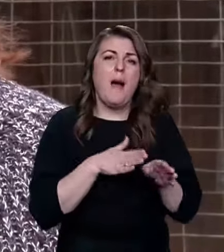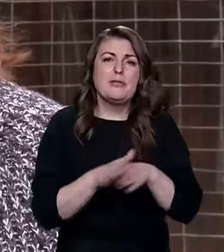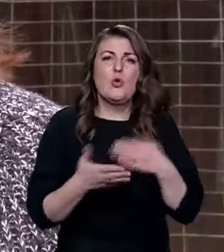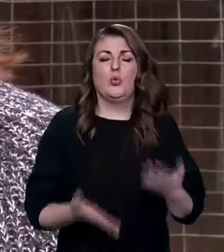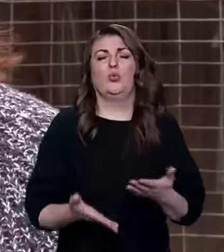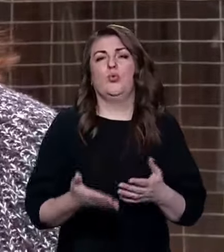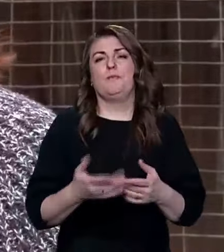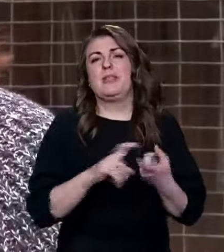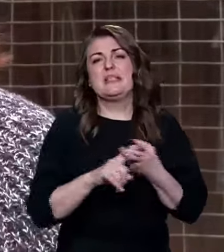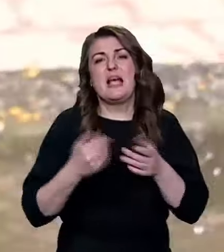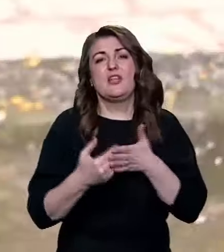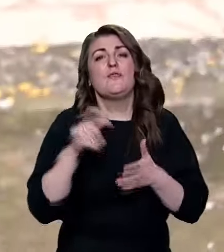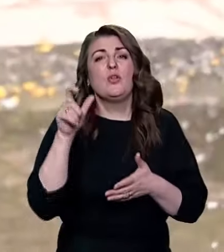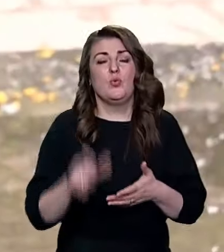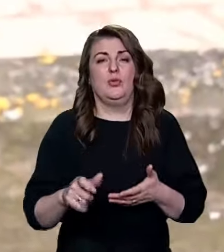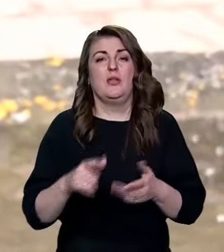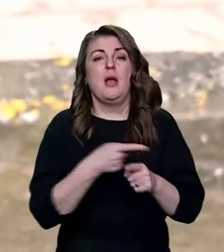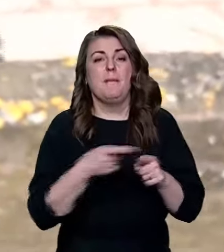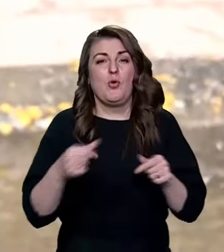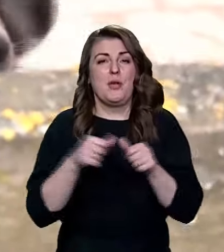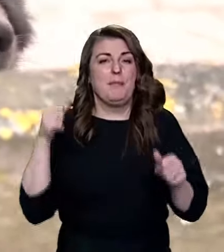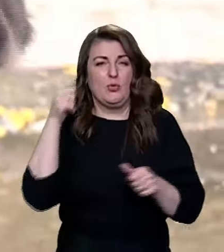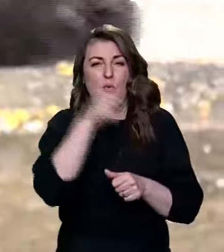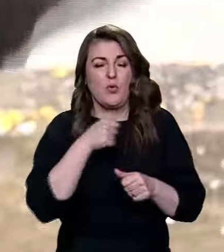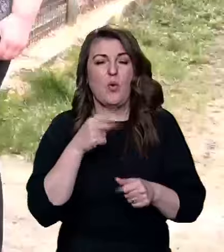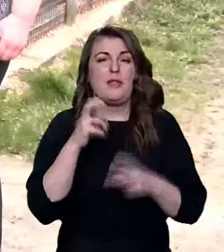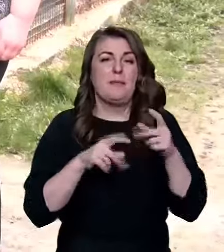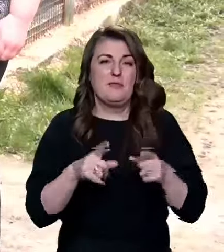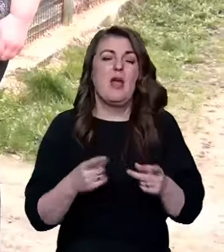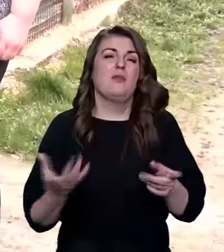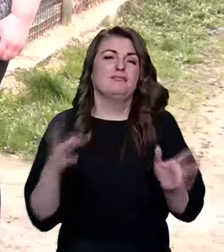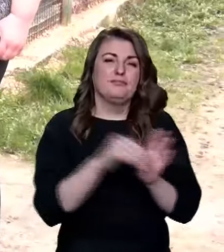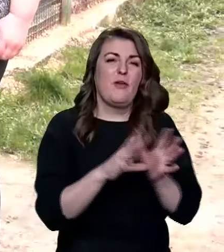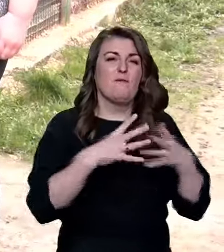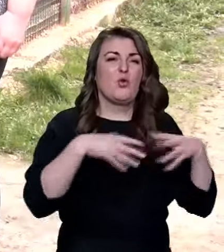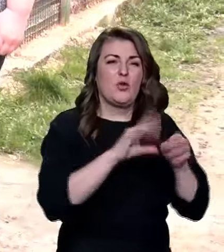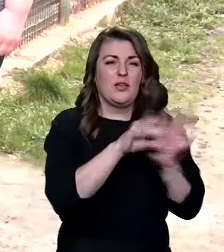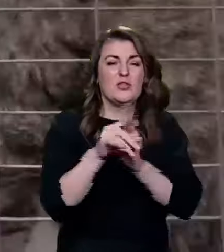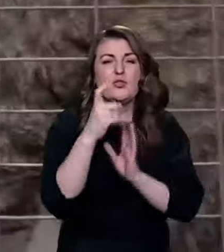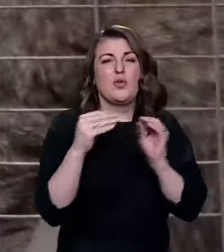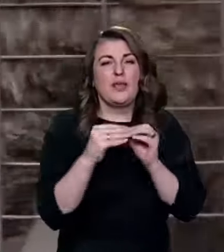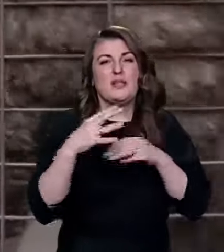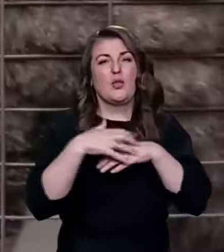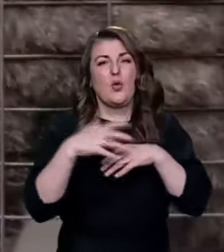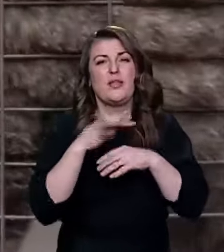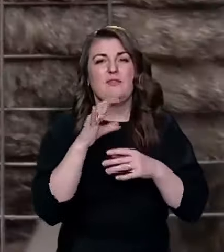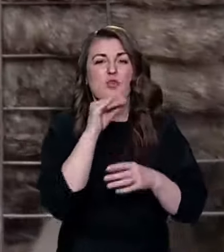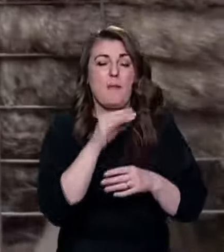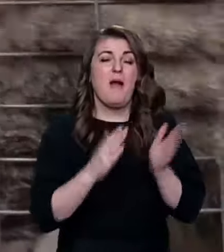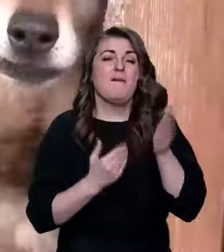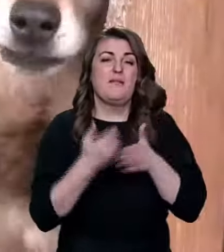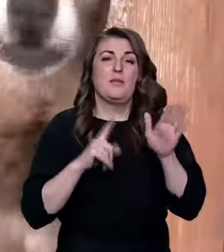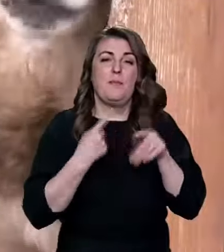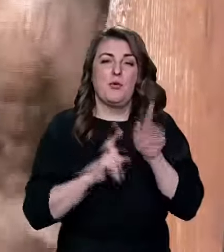залежить від людини. Протягом минулого року на підприємстві прилаштували в родини 110 котів та собак. Від початку